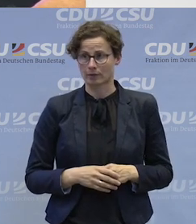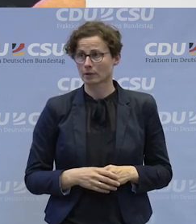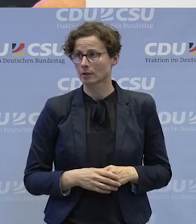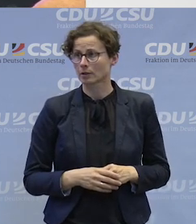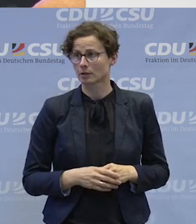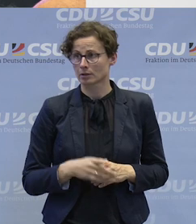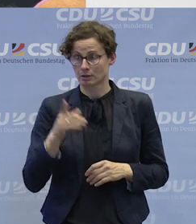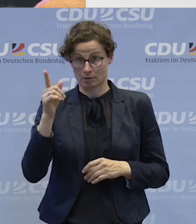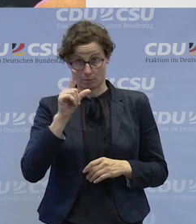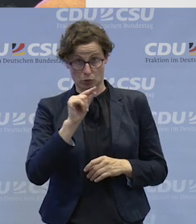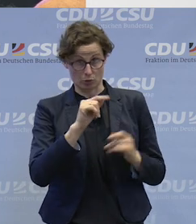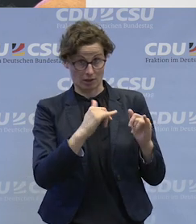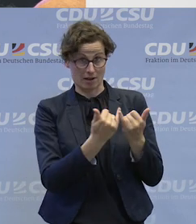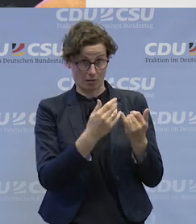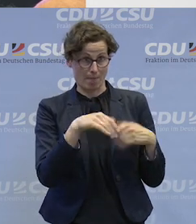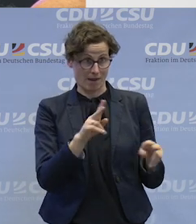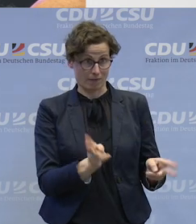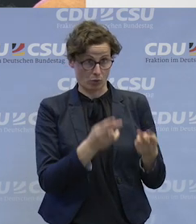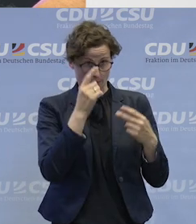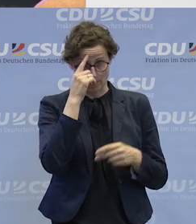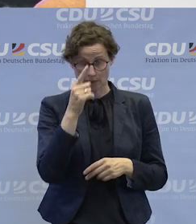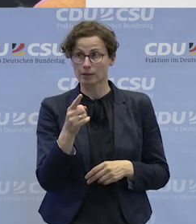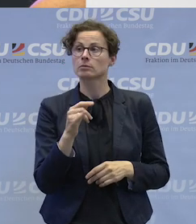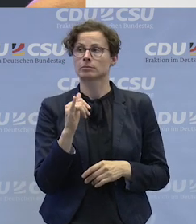Also mehr Förderung zu Hause. Ja.